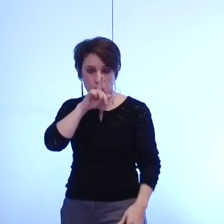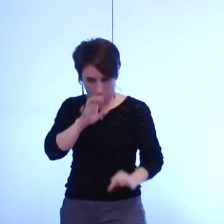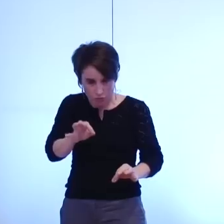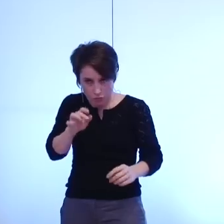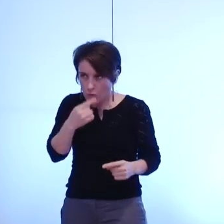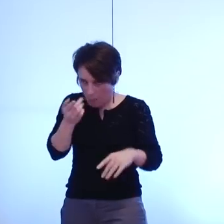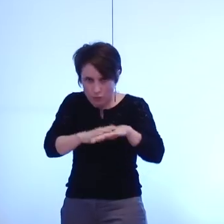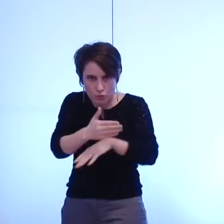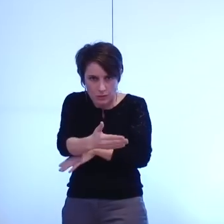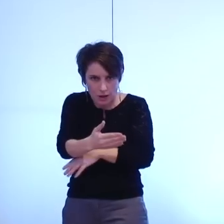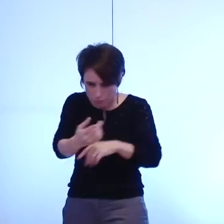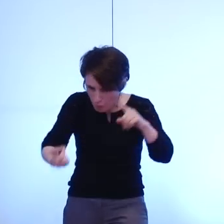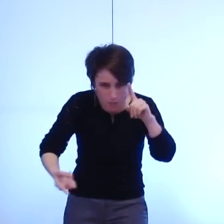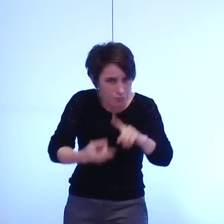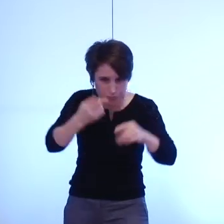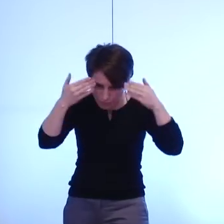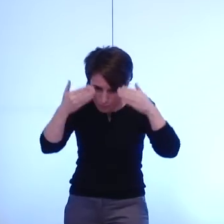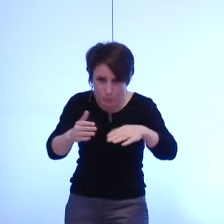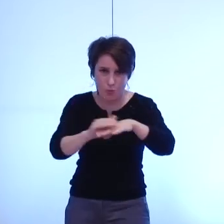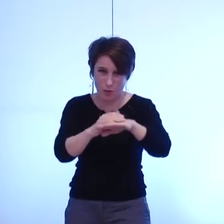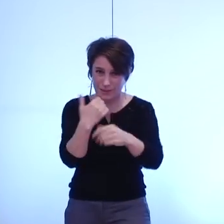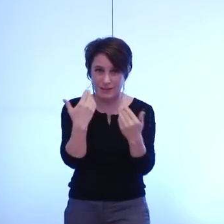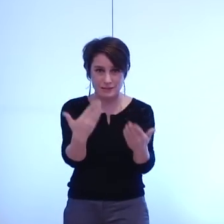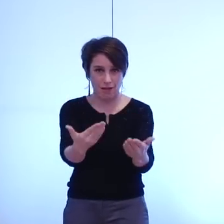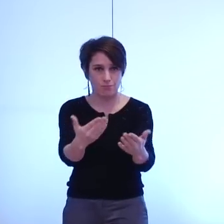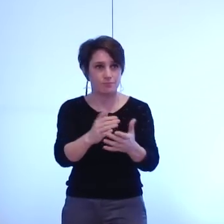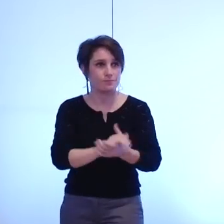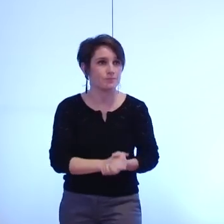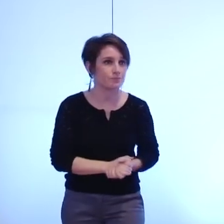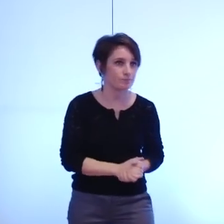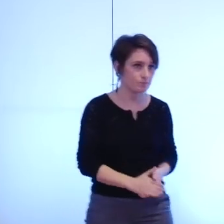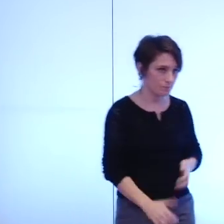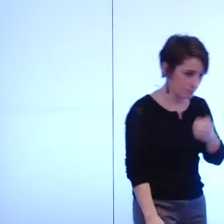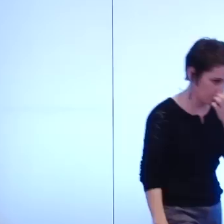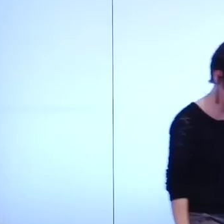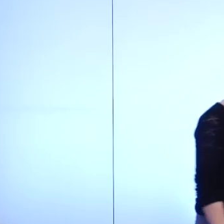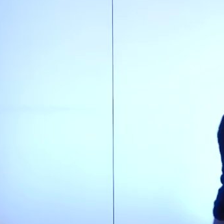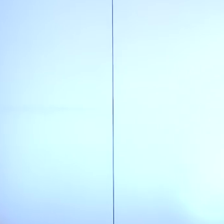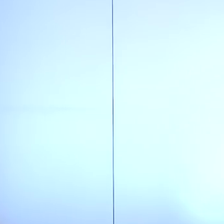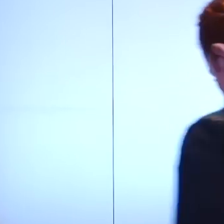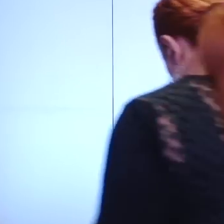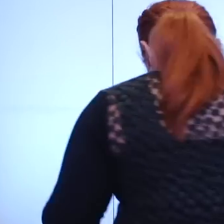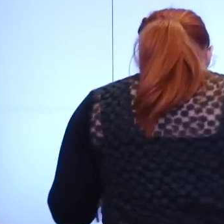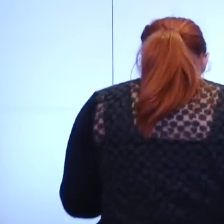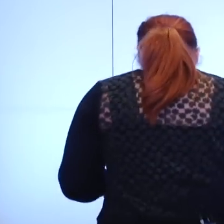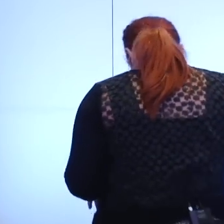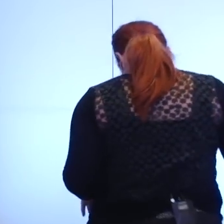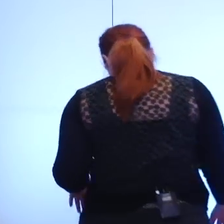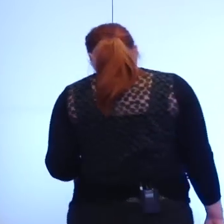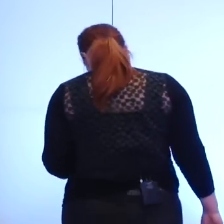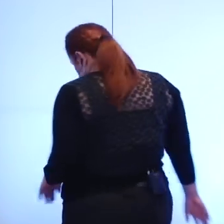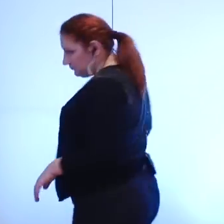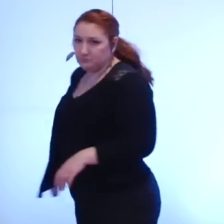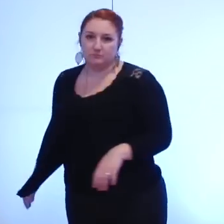parle c'est ces politiques-là la vision elle doit porter sur quoi sur une espèce d'objet je